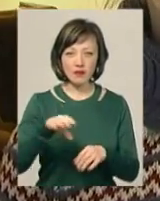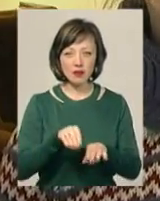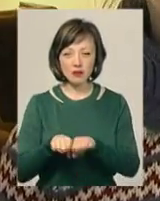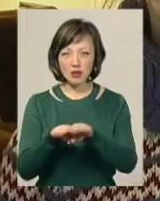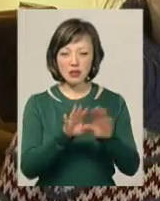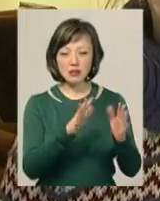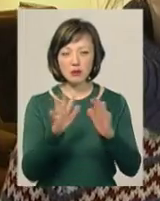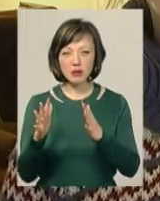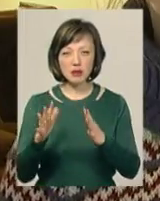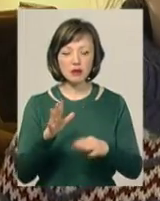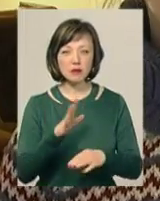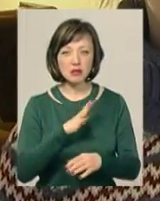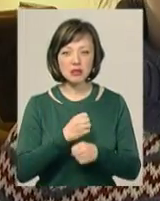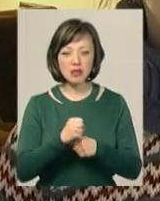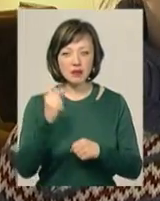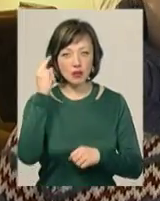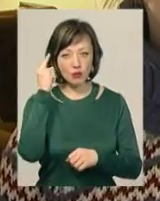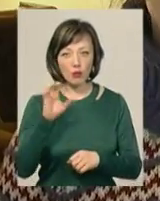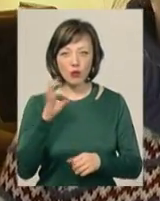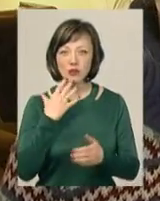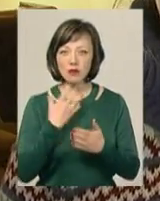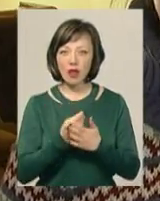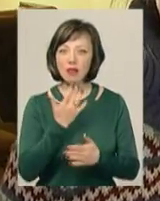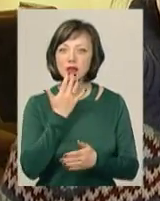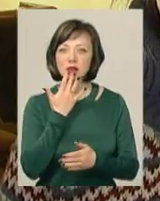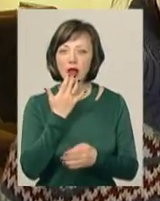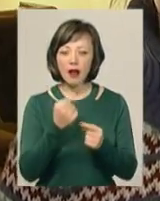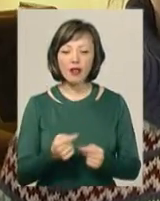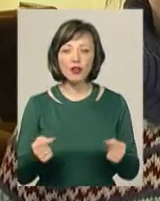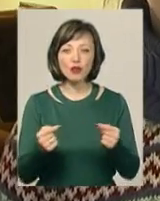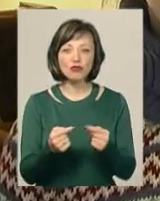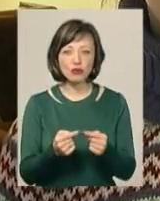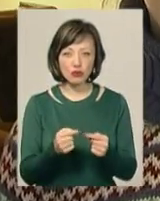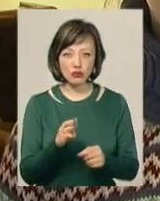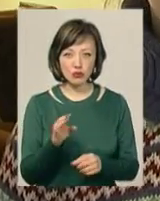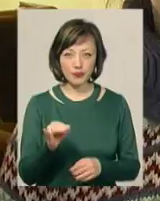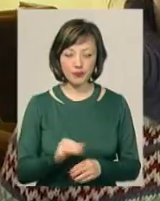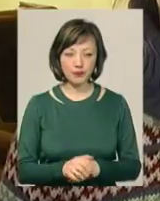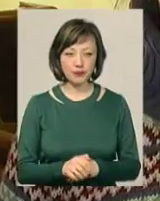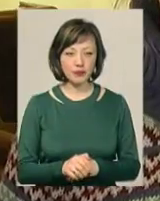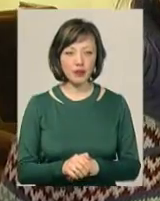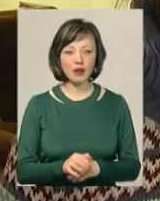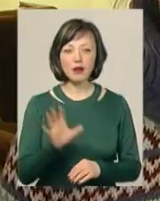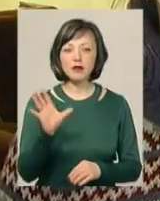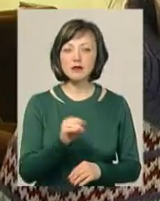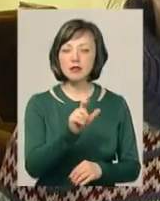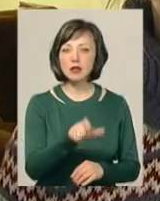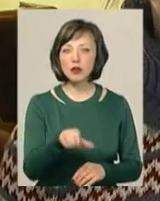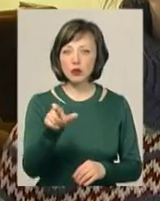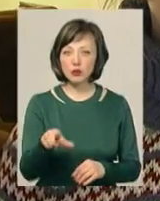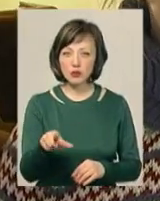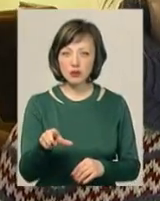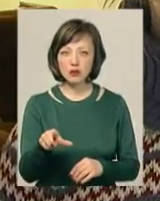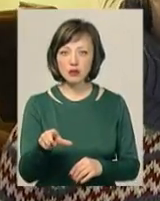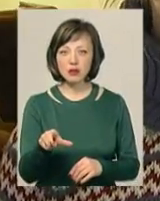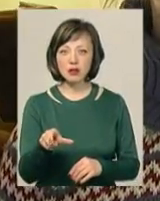события, які злучили, заставили їх задуматися о своєй національної ідентичності. Тобто всі люди приходять до